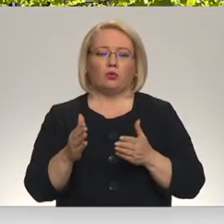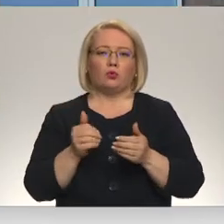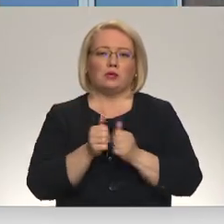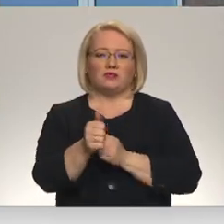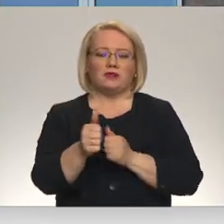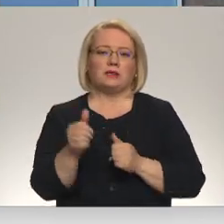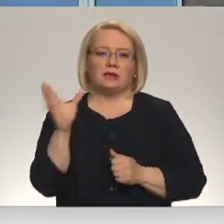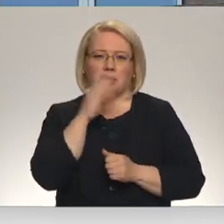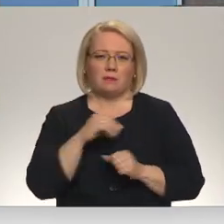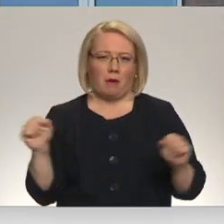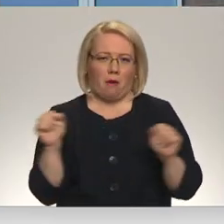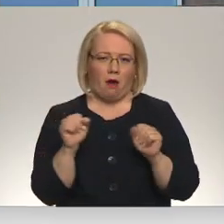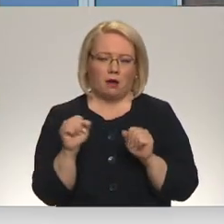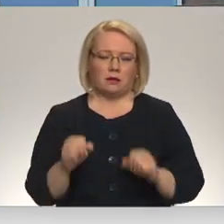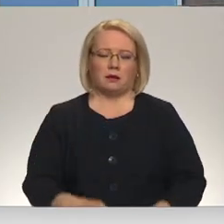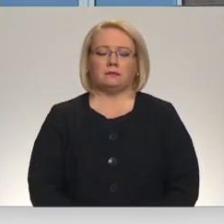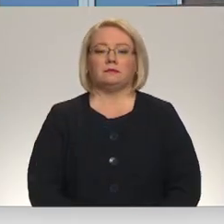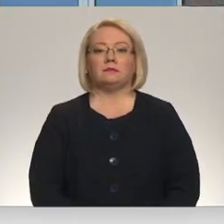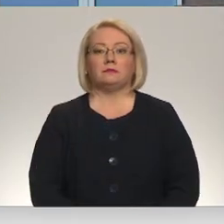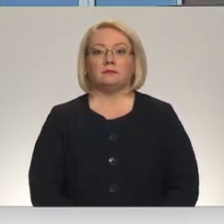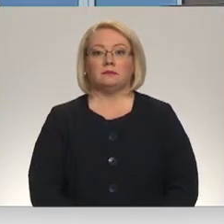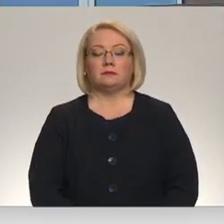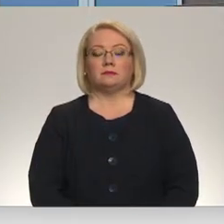ātri. Andar Līdzītājiņas kultšu šlatīs televizija.